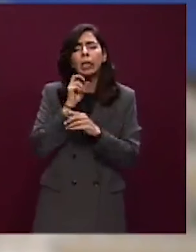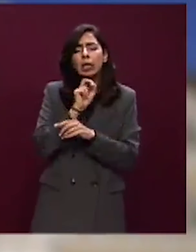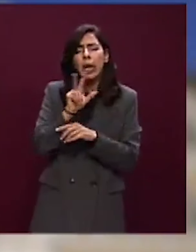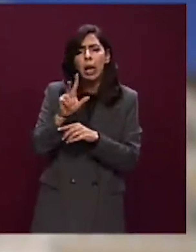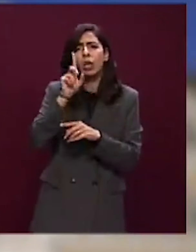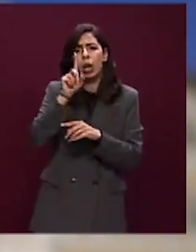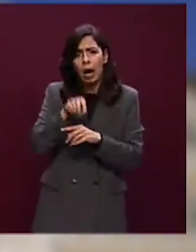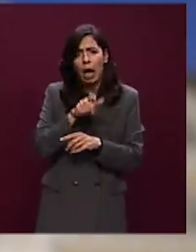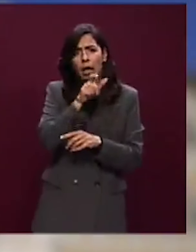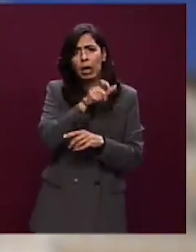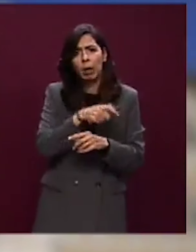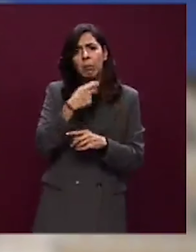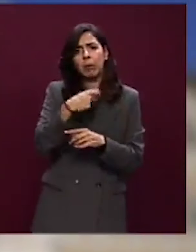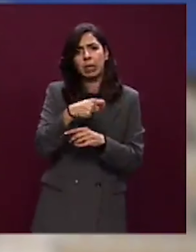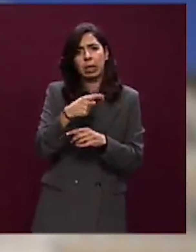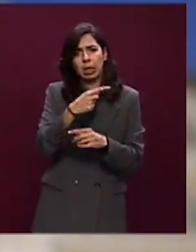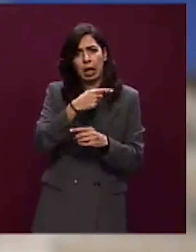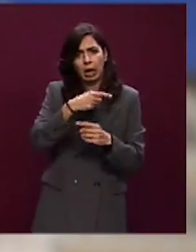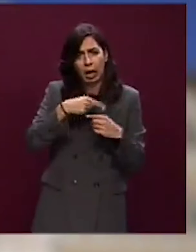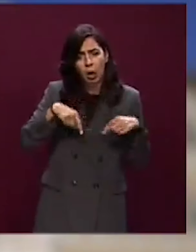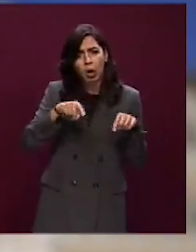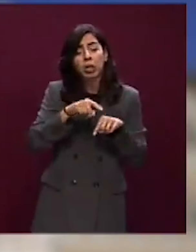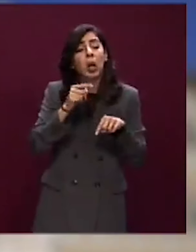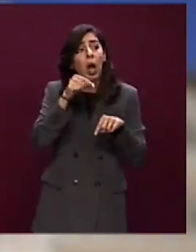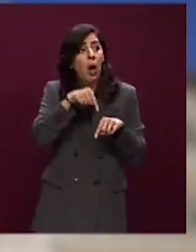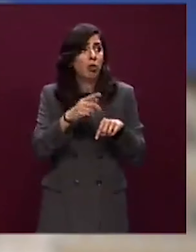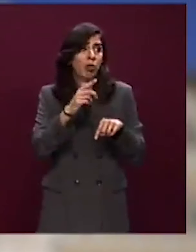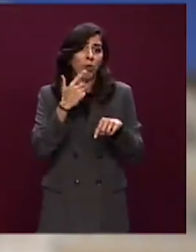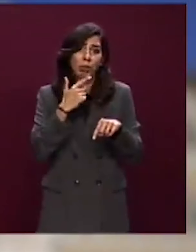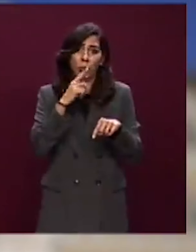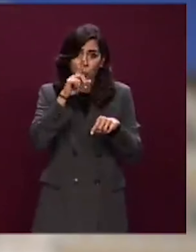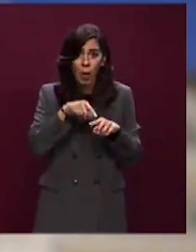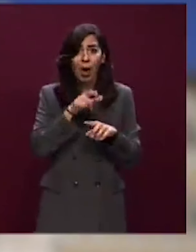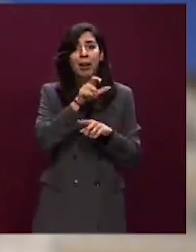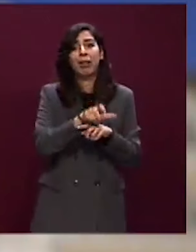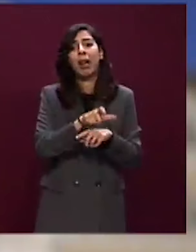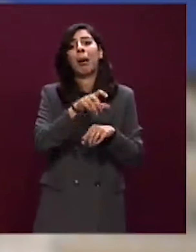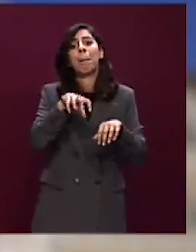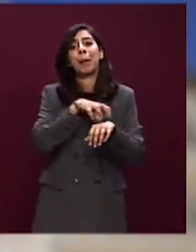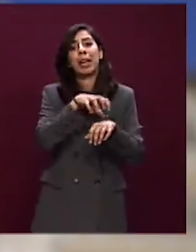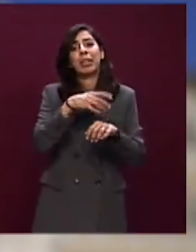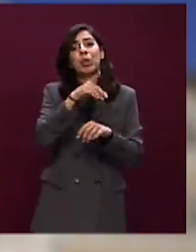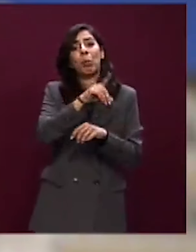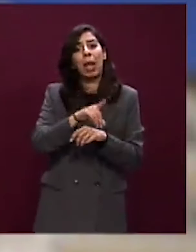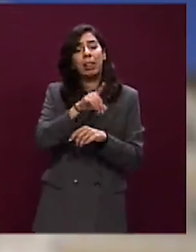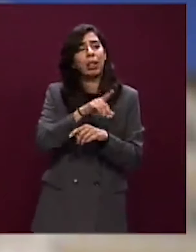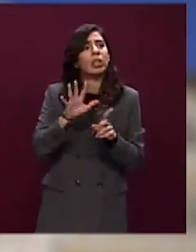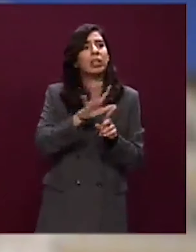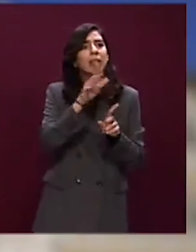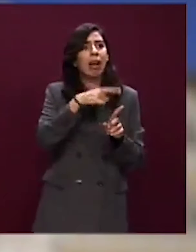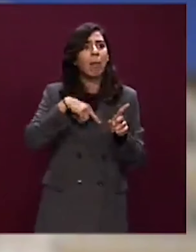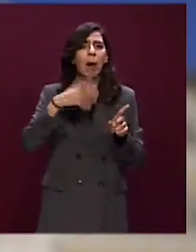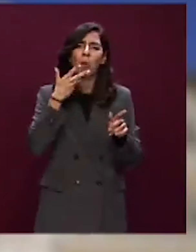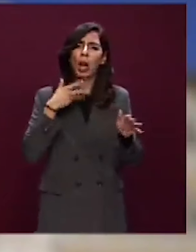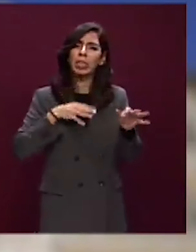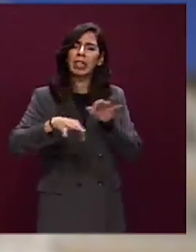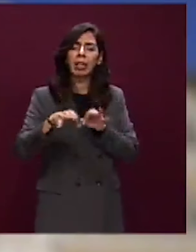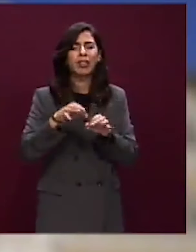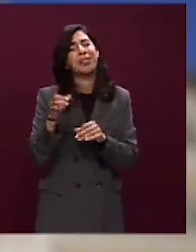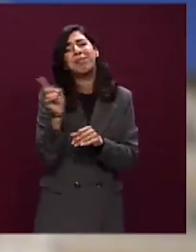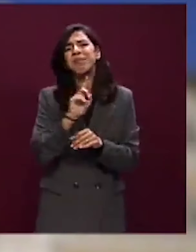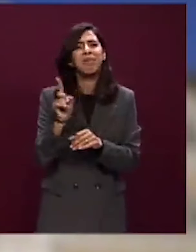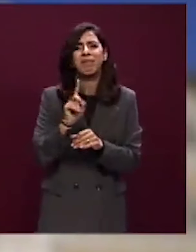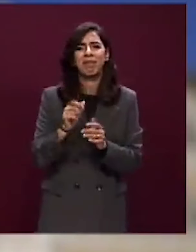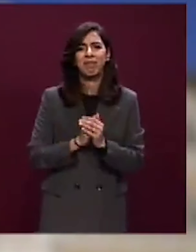Consiglio e oggi anche, mi dispiace del Ministro Piantedosi, di strumentalizzazione. Se c'è qualcuno